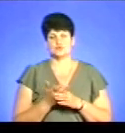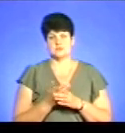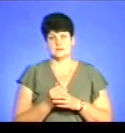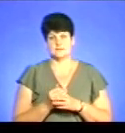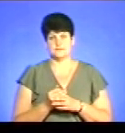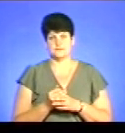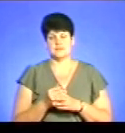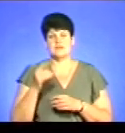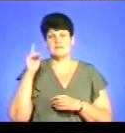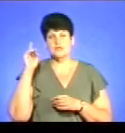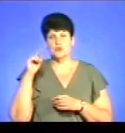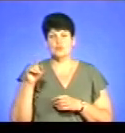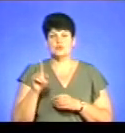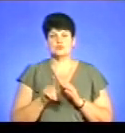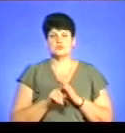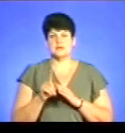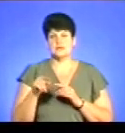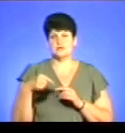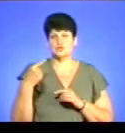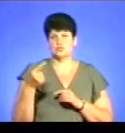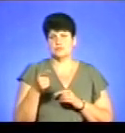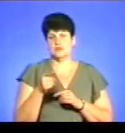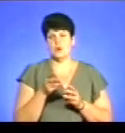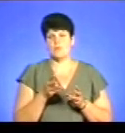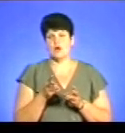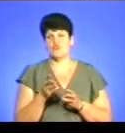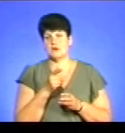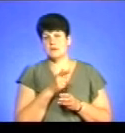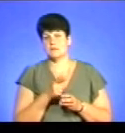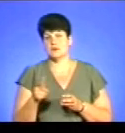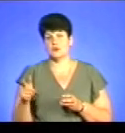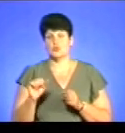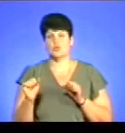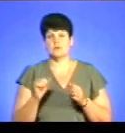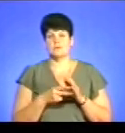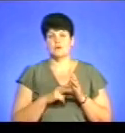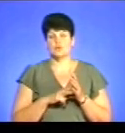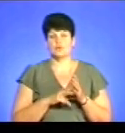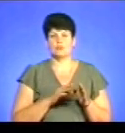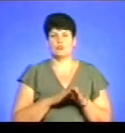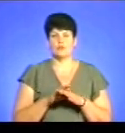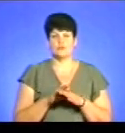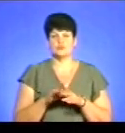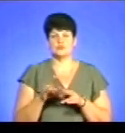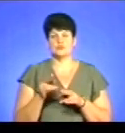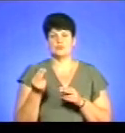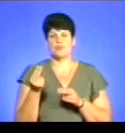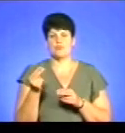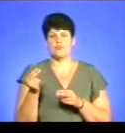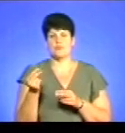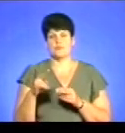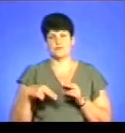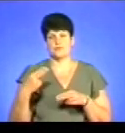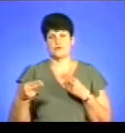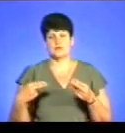Відомо, що починаючи з наступного опалювального періоду уряд планує повністю монетизувати субсидії. Що це означає?